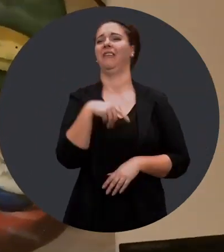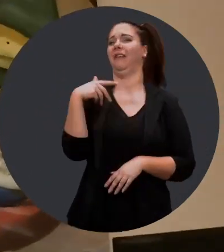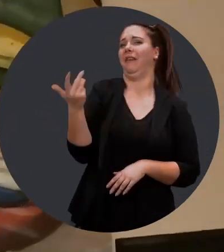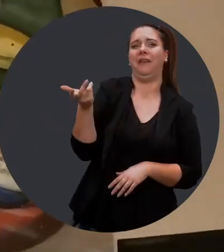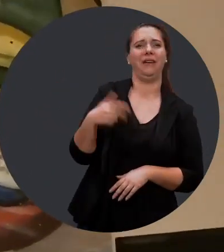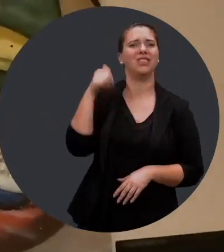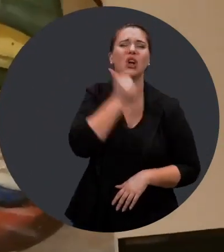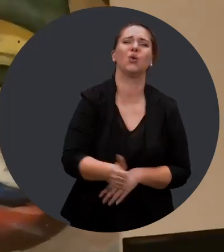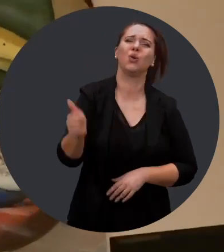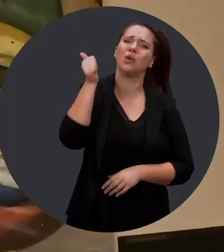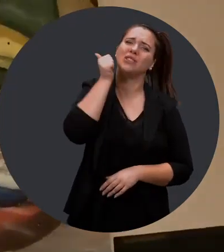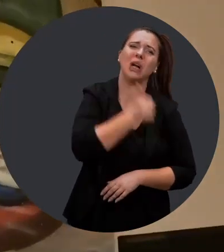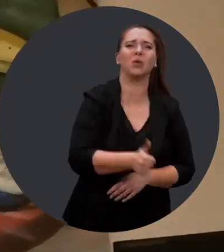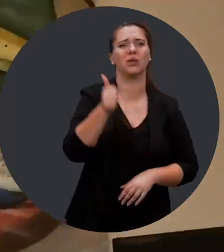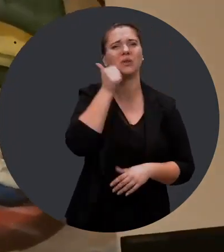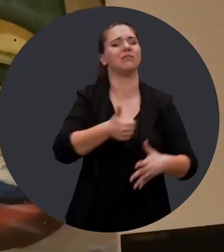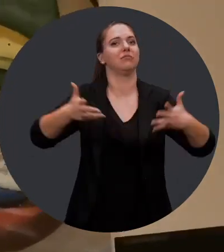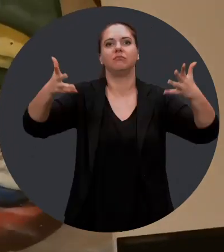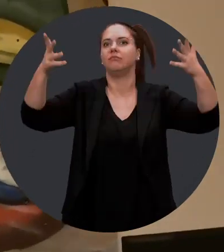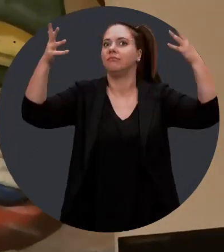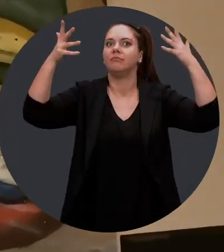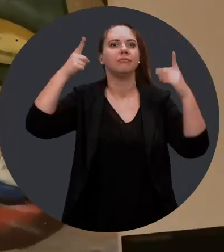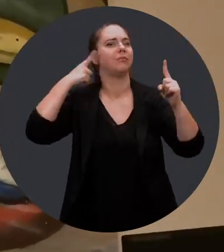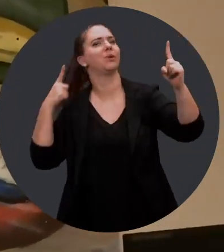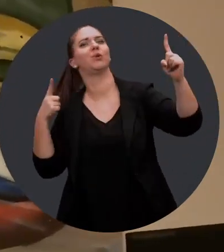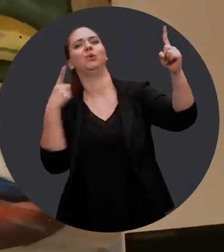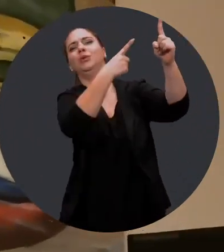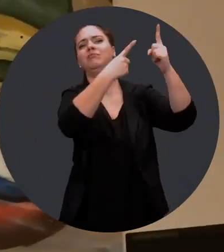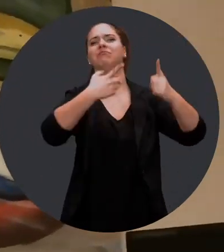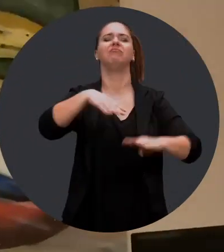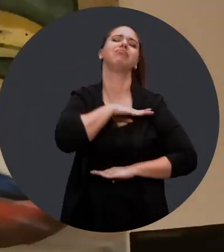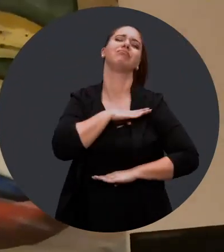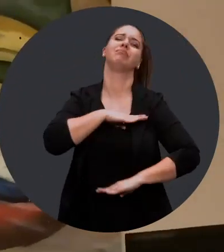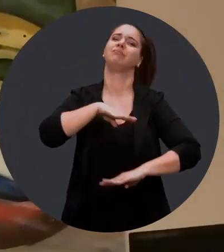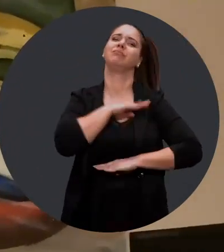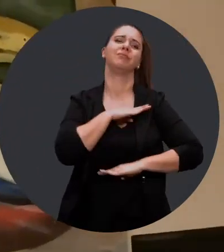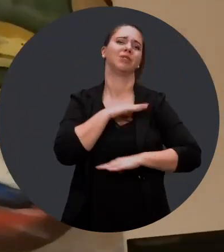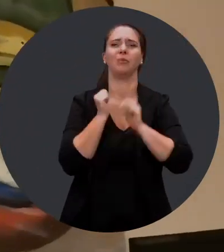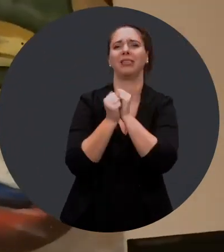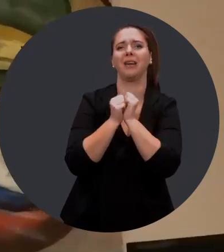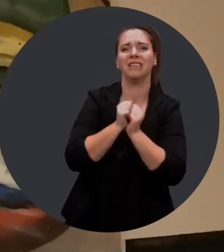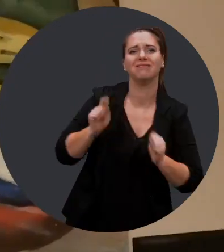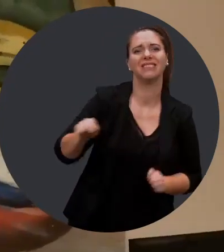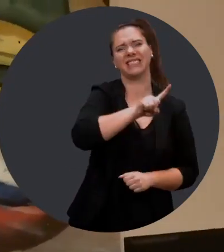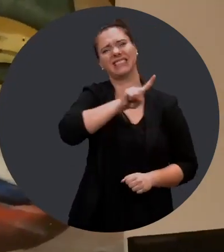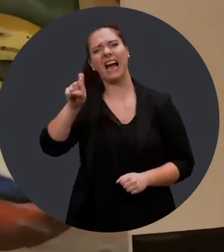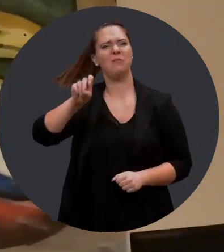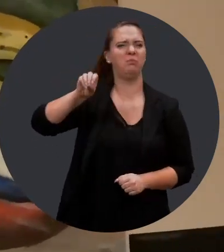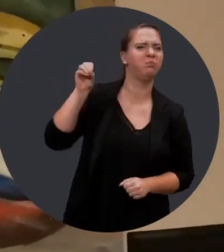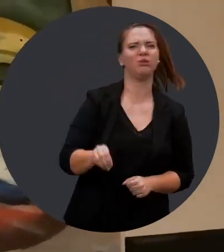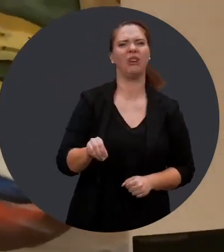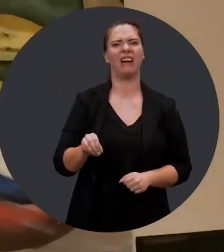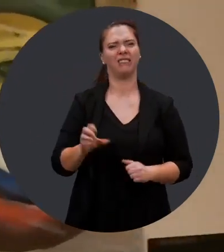informatique, qui à tous les jours dépassent les attentes de nous et de nos partenaires et qui sont à 100